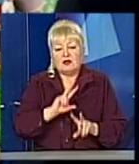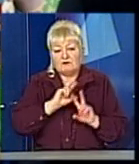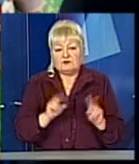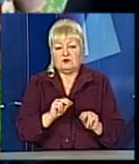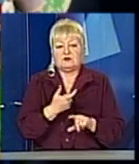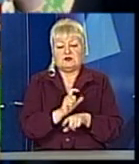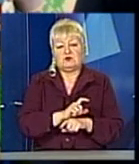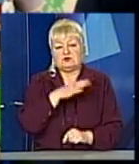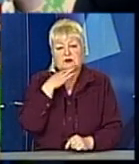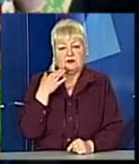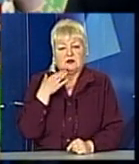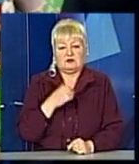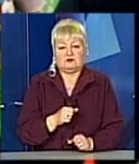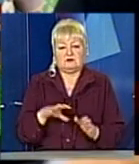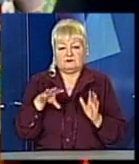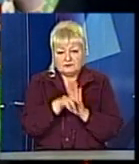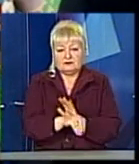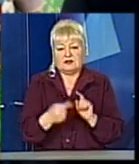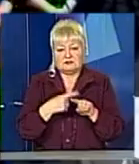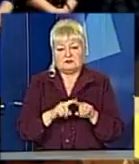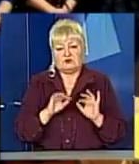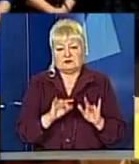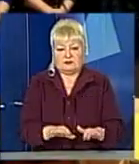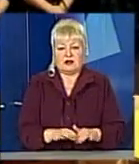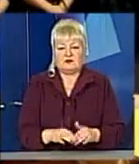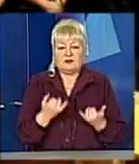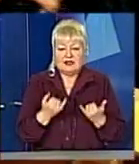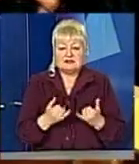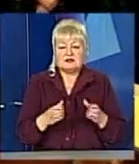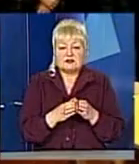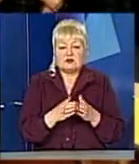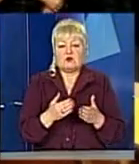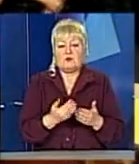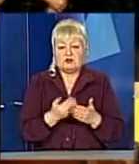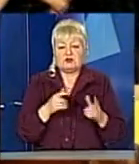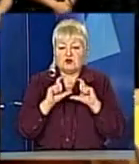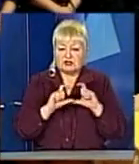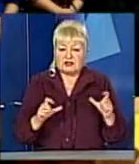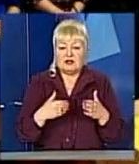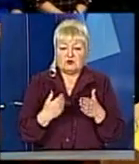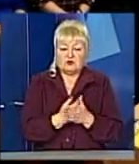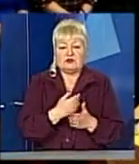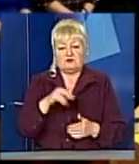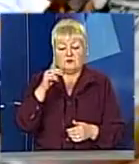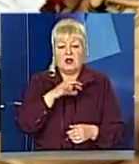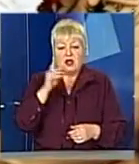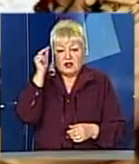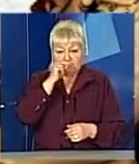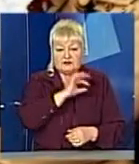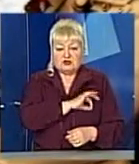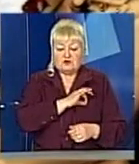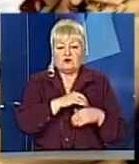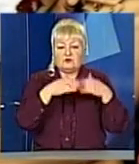багато, велику лепту внести в ці справи протягом цих років. Наразі групу для дошкільнят у новому навчально-виховному комплексі зможе